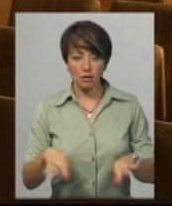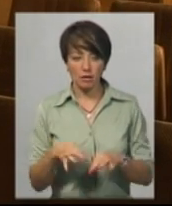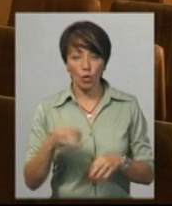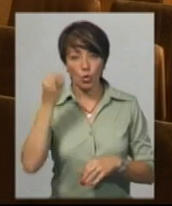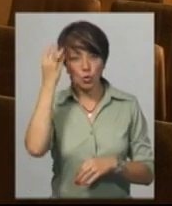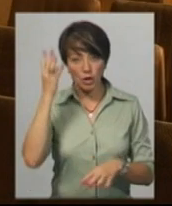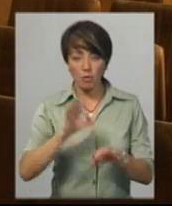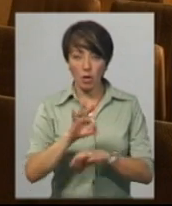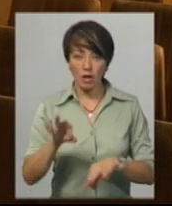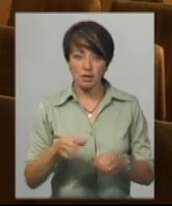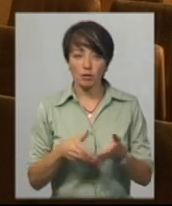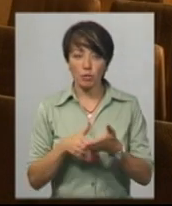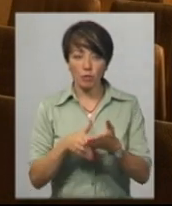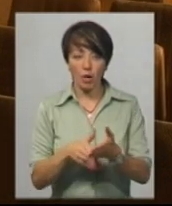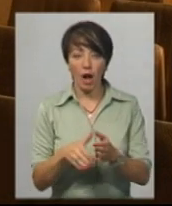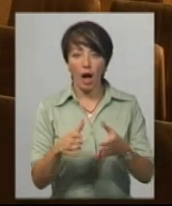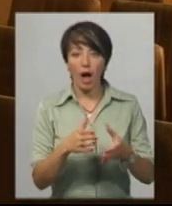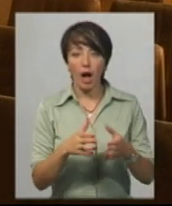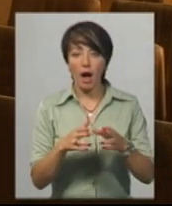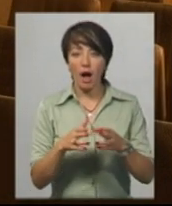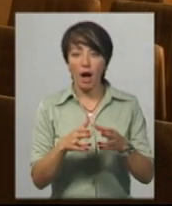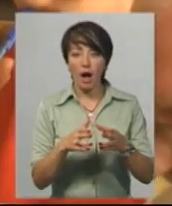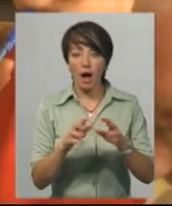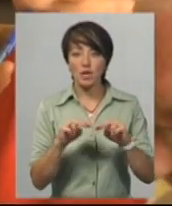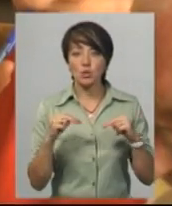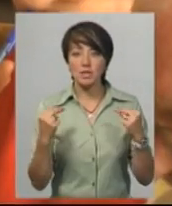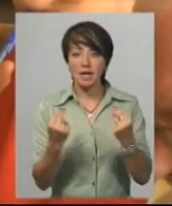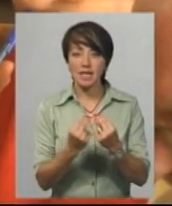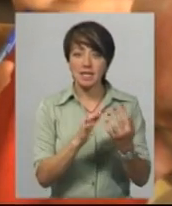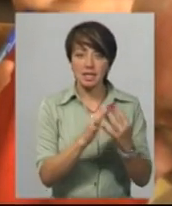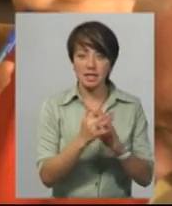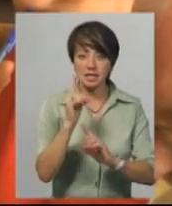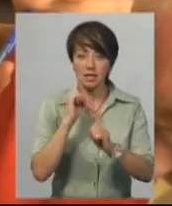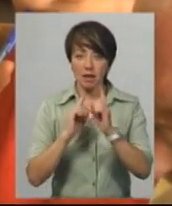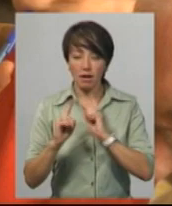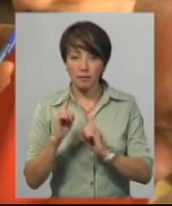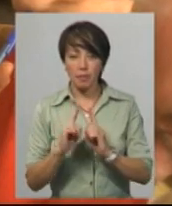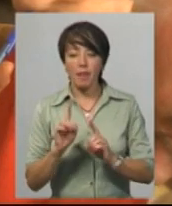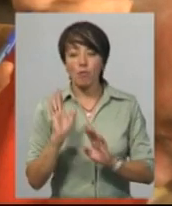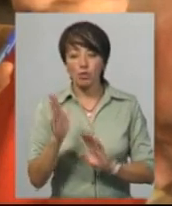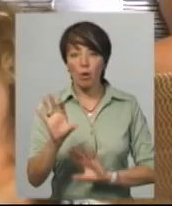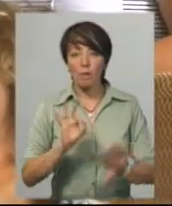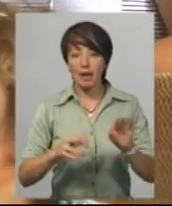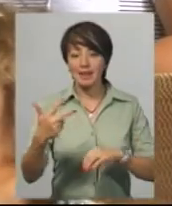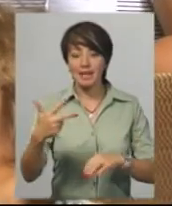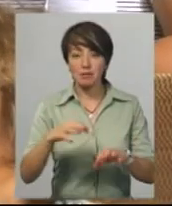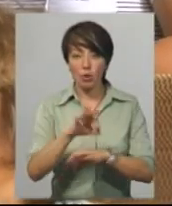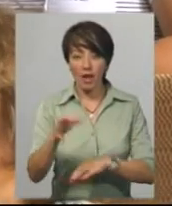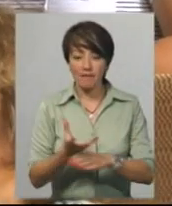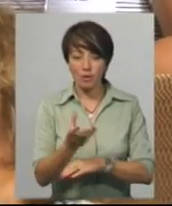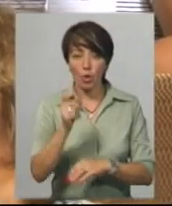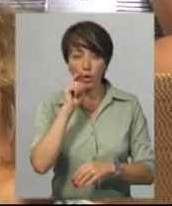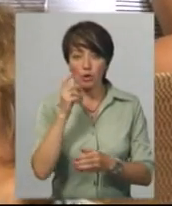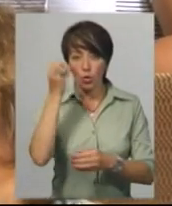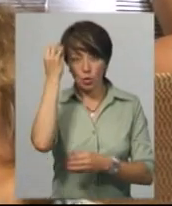культурних проєктів за допомогою Асоціації сільських та селищних рад. За результатами конкурсу оберуть 30 проєктів, які профінансує Український культурний